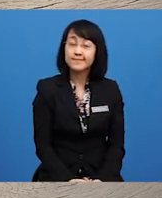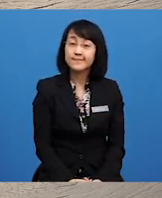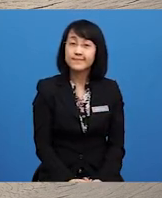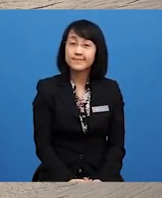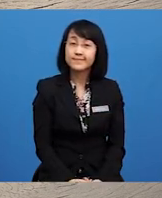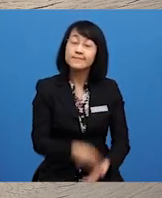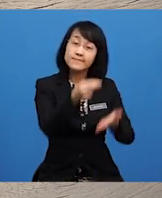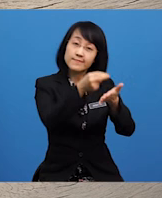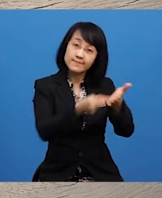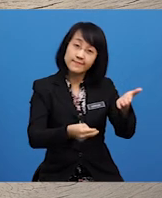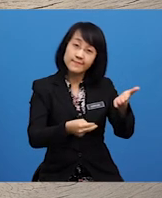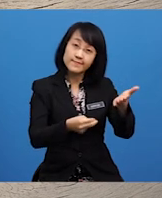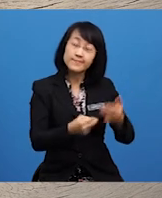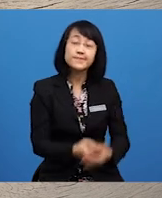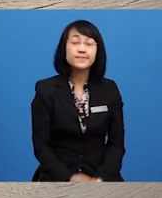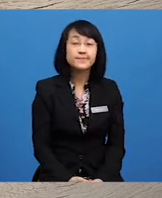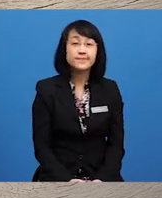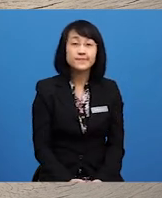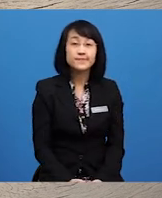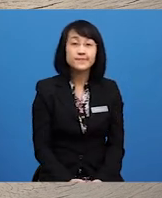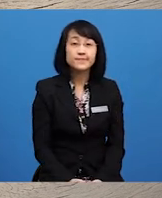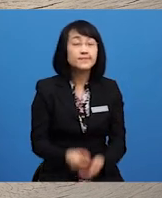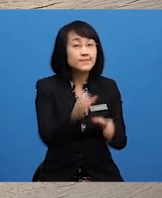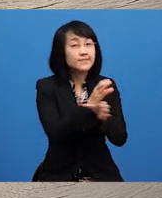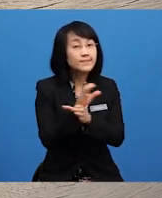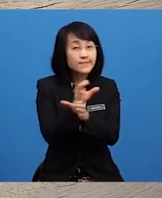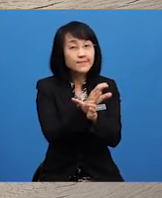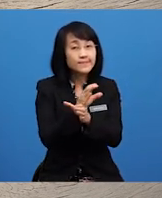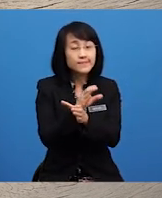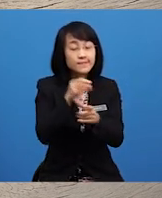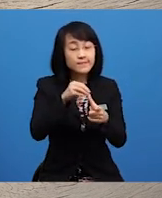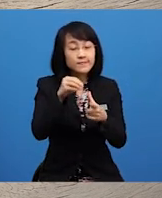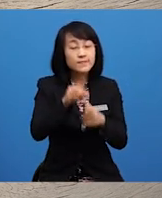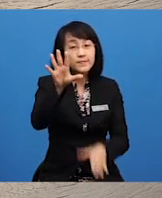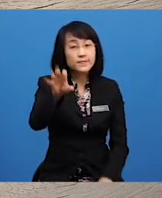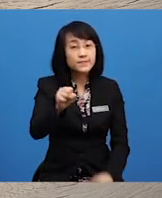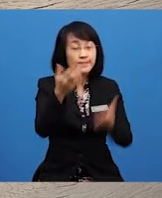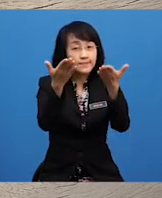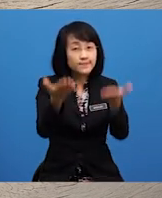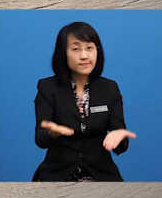Nilainya adalah Perihatin Atau mengambil berat